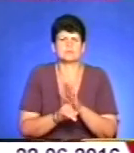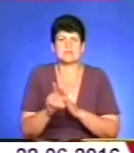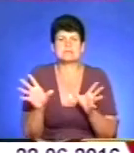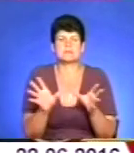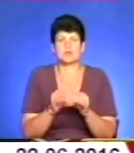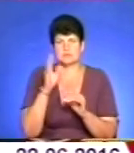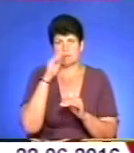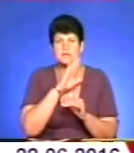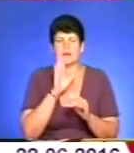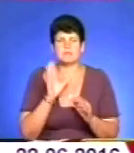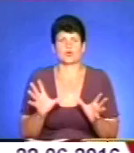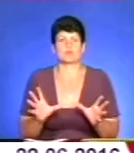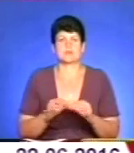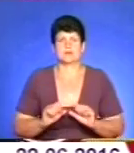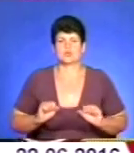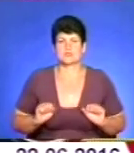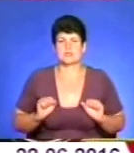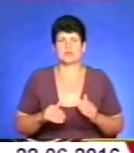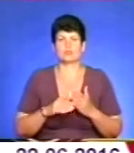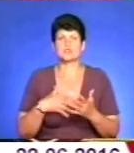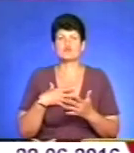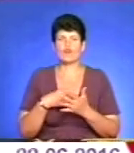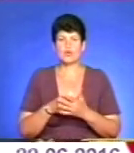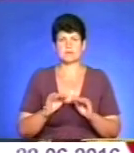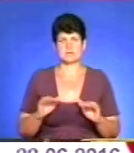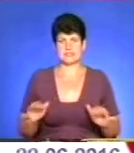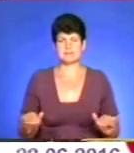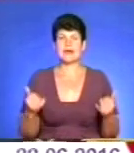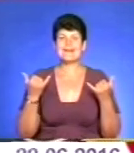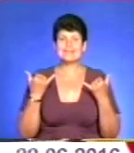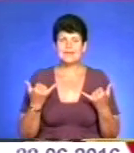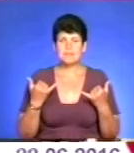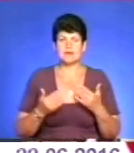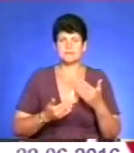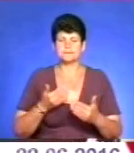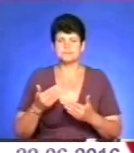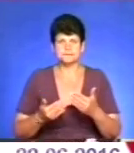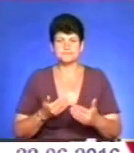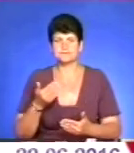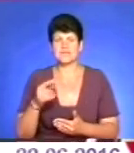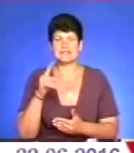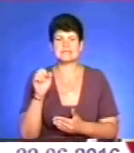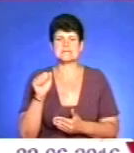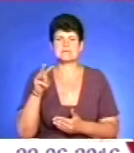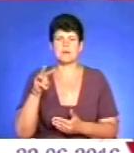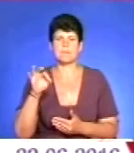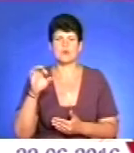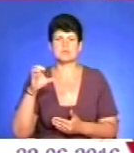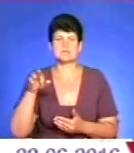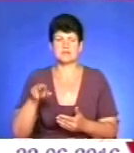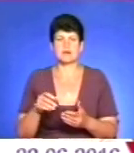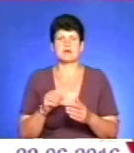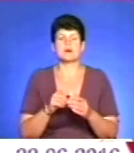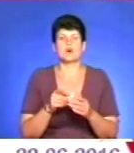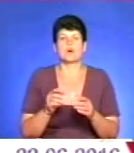які об'єднали зусилля для допомоги спочатку власним дітям. Тепер товариство «Крок за кроком» в Замості опікується 11-ма такими